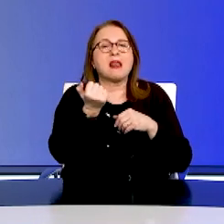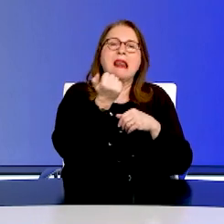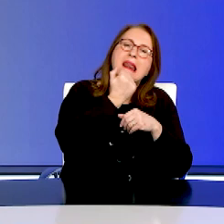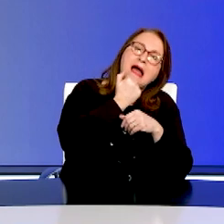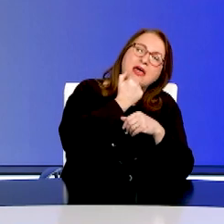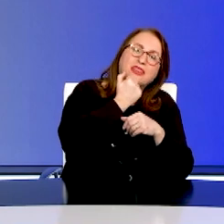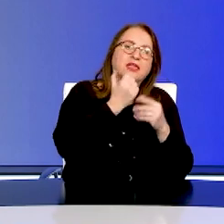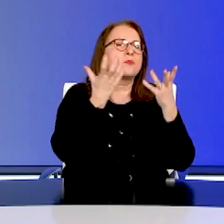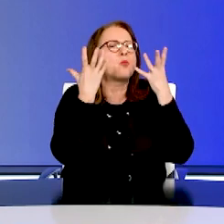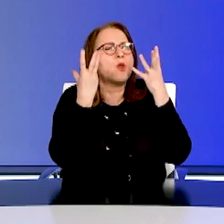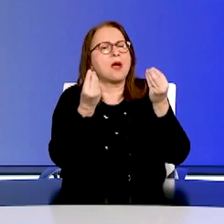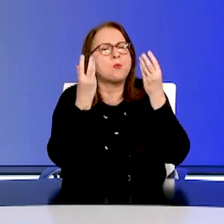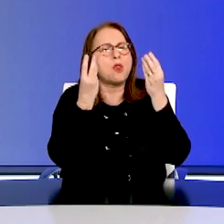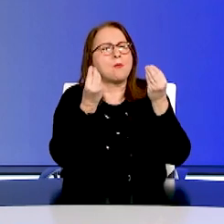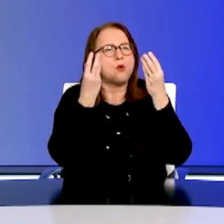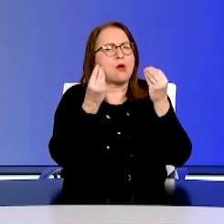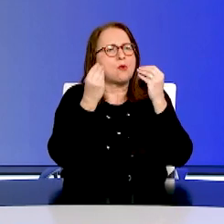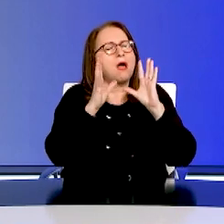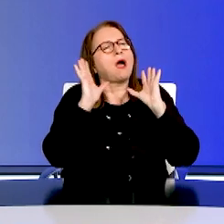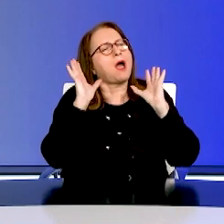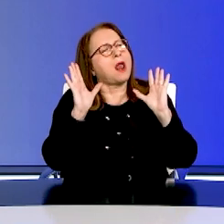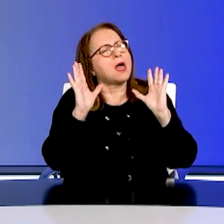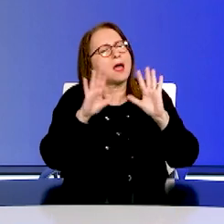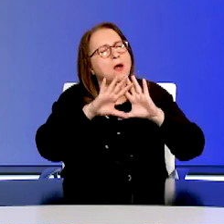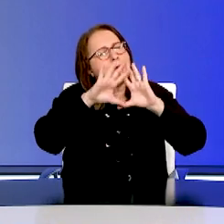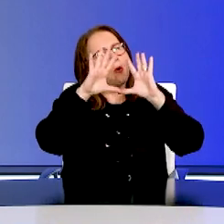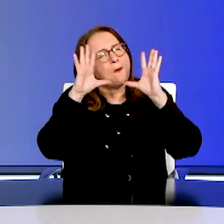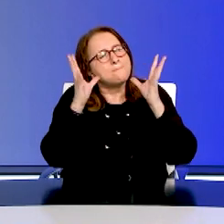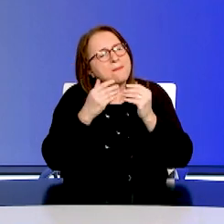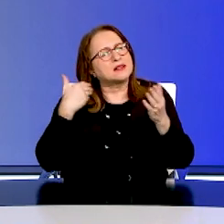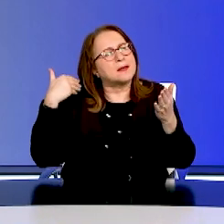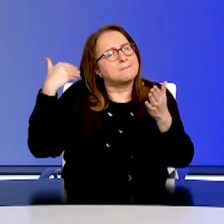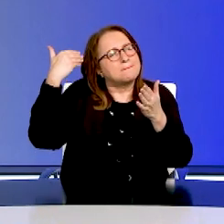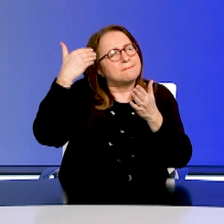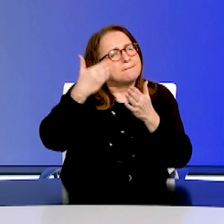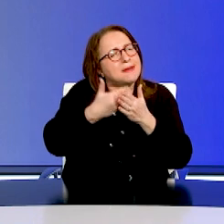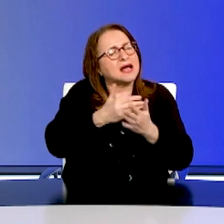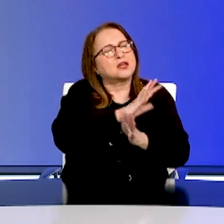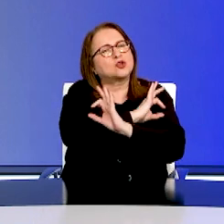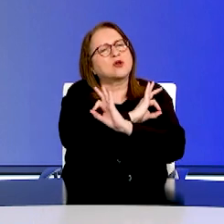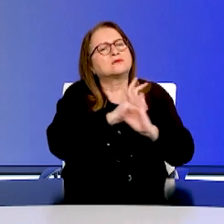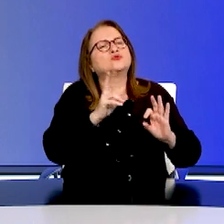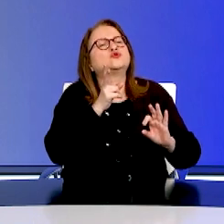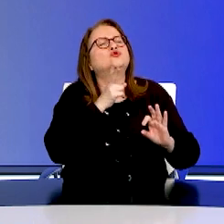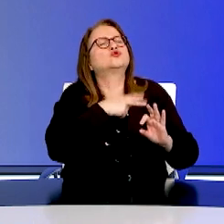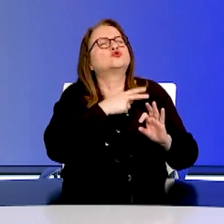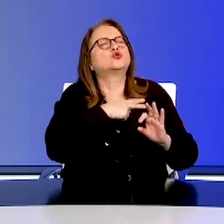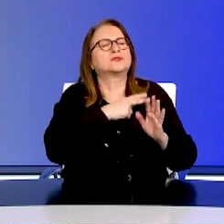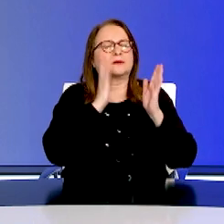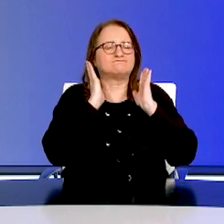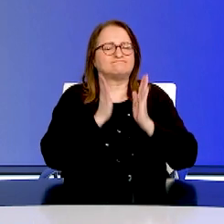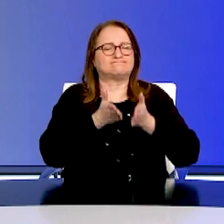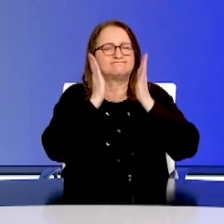όλες τις μεγάλες δοκιμασίες της ανθρωπότητας, ο τόπος μας στρατεύτηκε πάντα στη σωστή όχθη της ιστορίας.